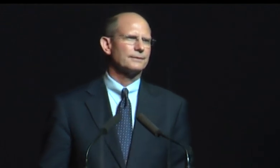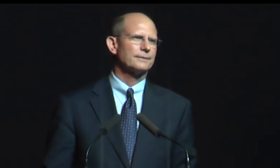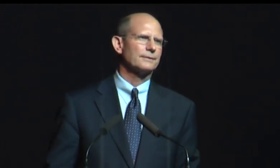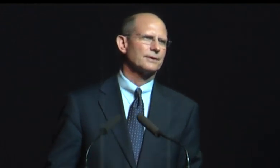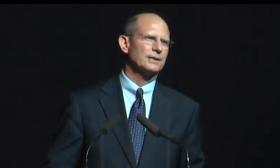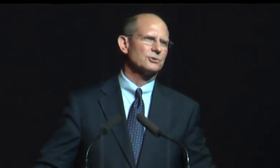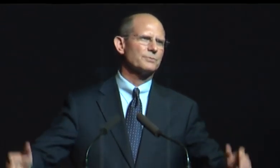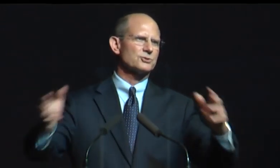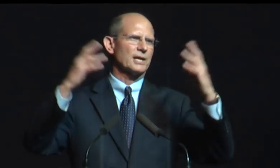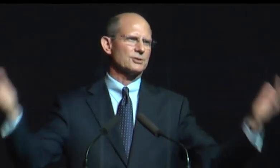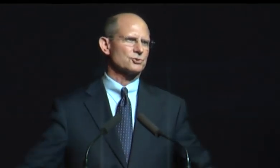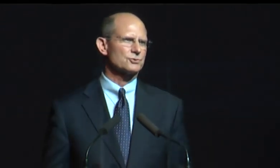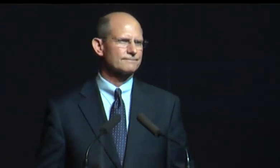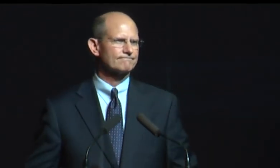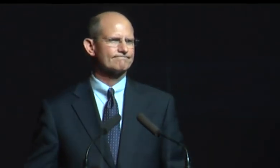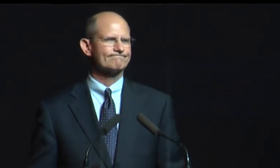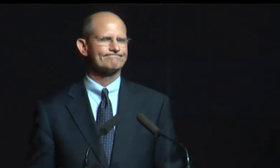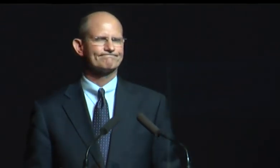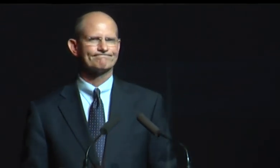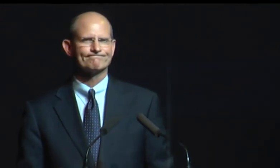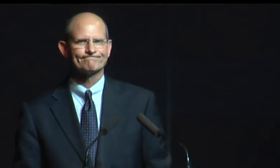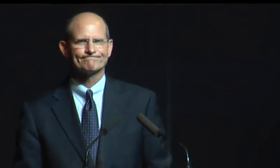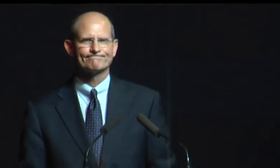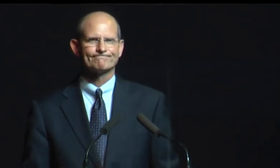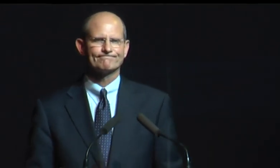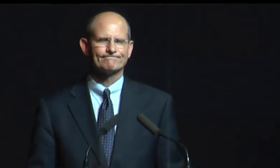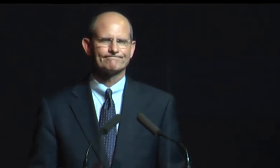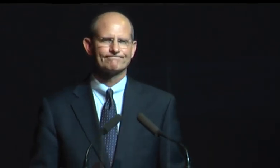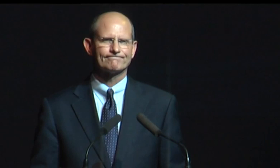conduites dans l'église. Il fallait un changement.